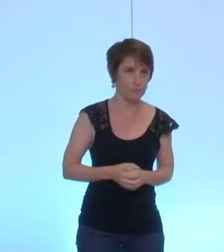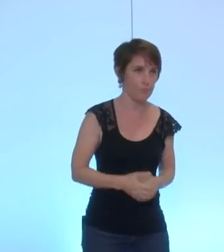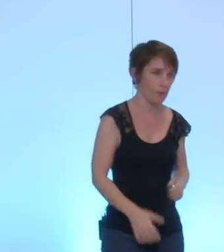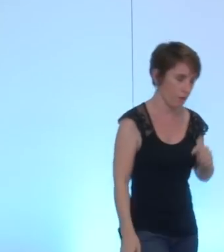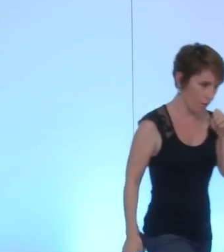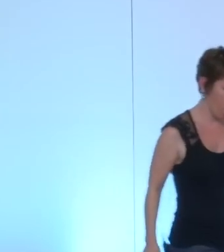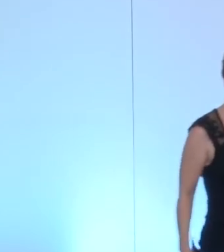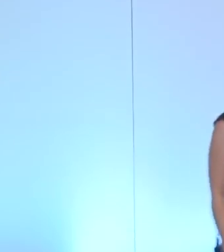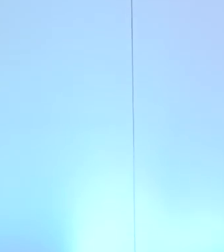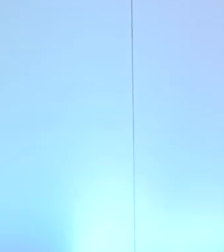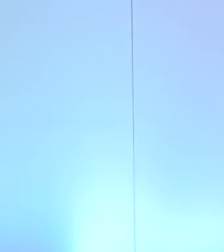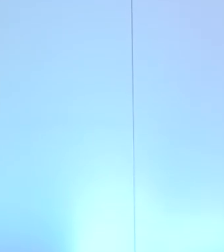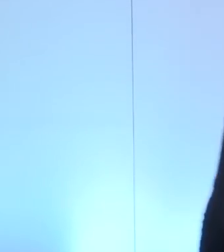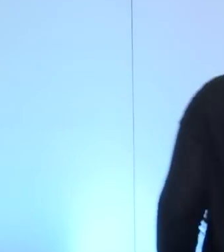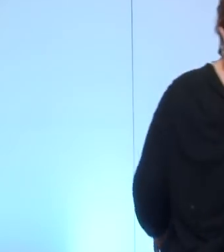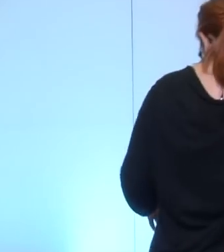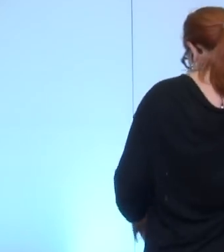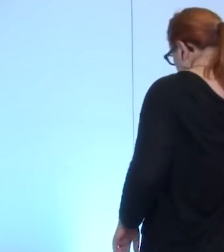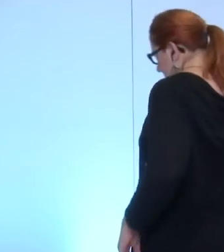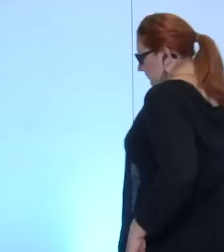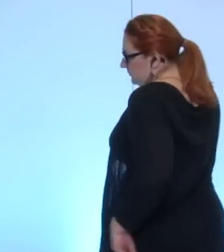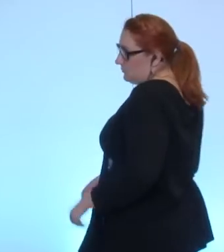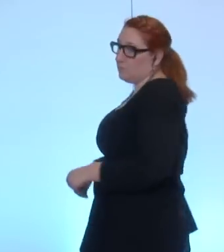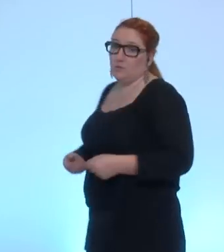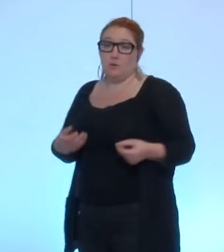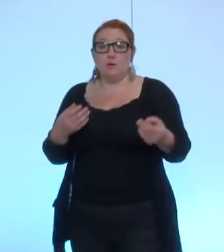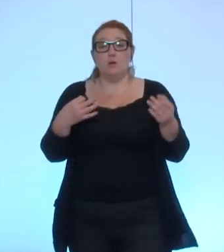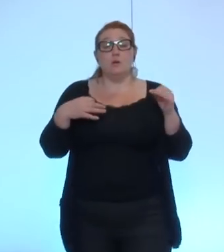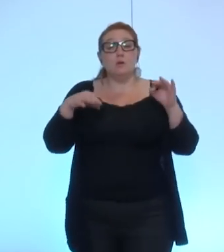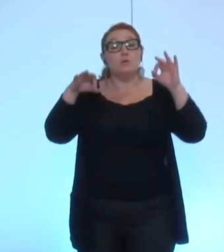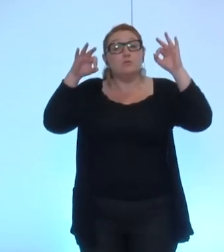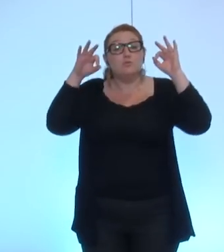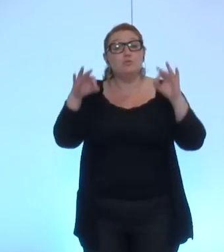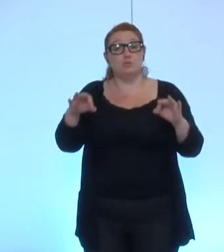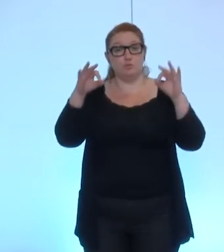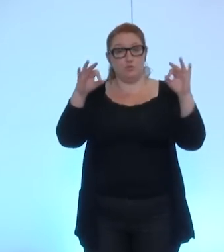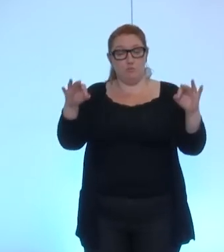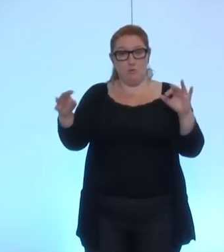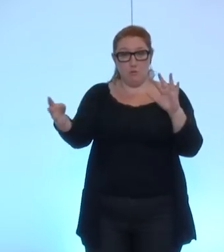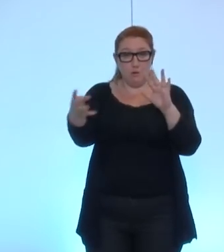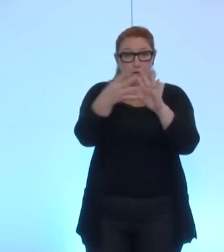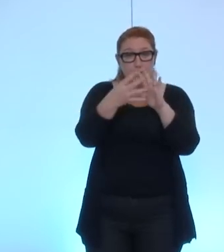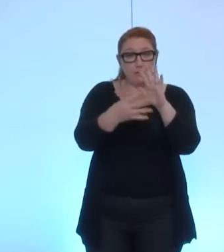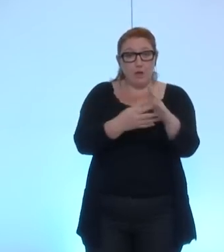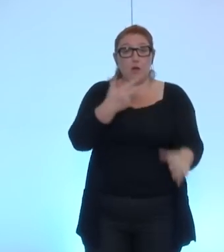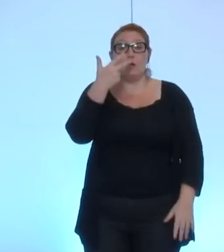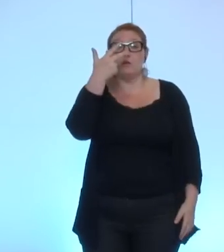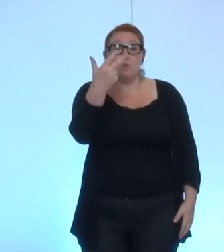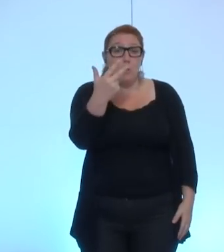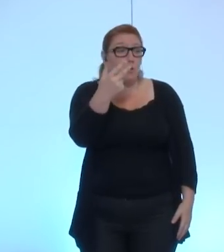ces trois critères que malheureusement vous n'avez pas respecté